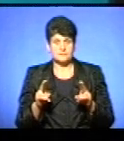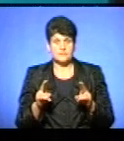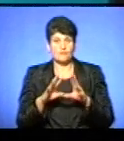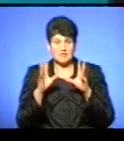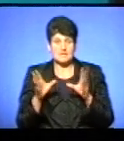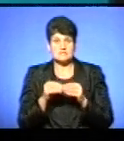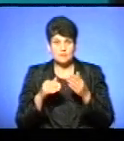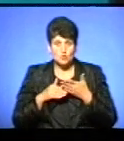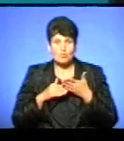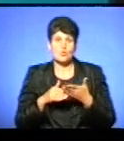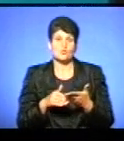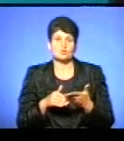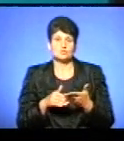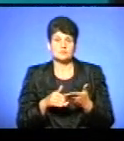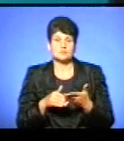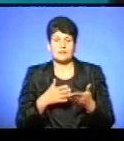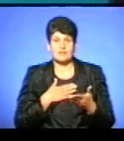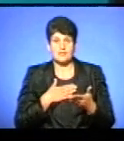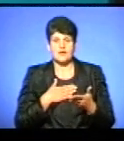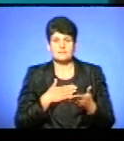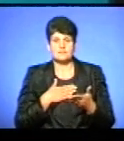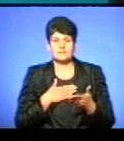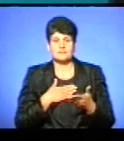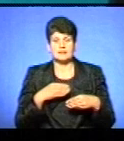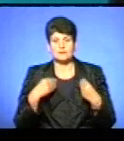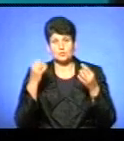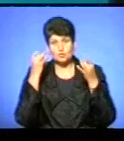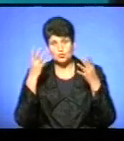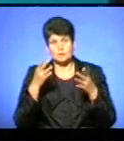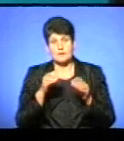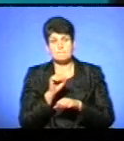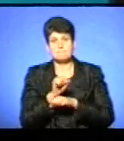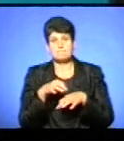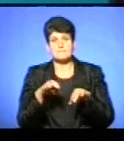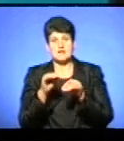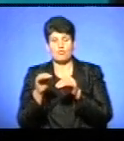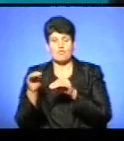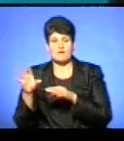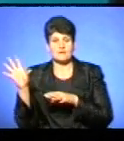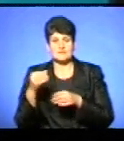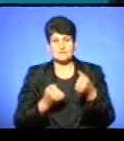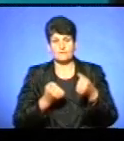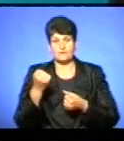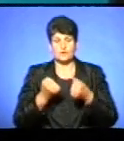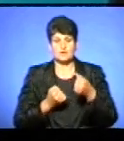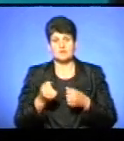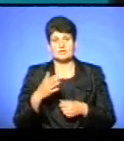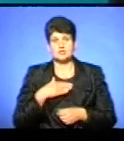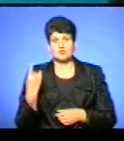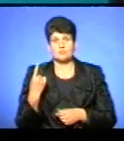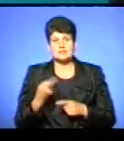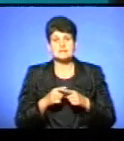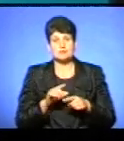десь допоможуть нам і додадуть культури паркування усім водіям Тернополя та нашої області. Це була